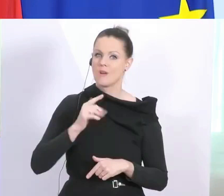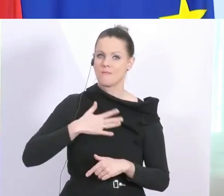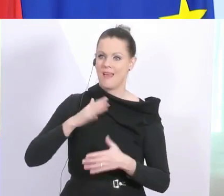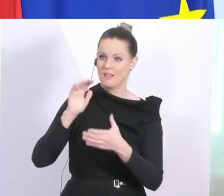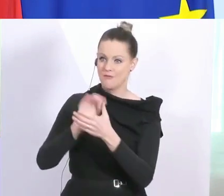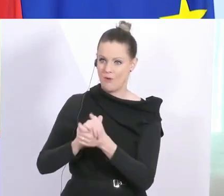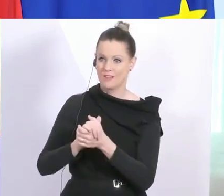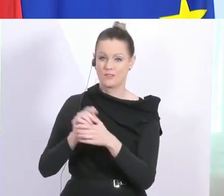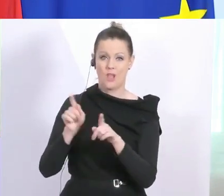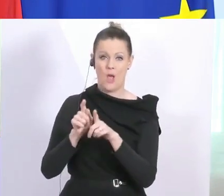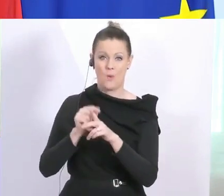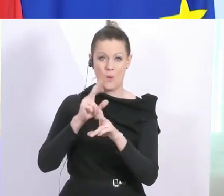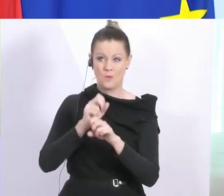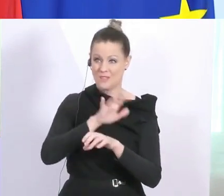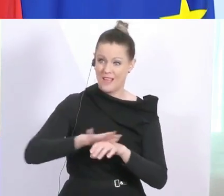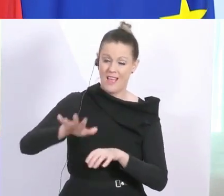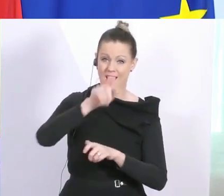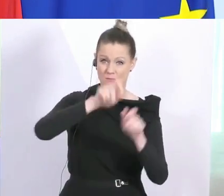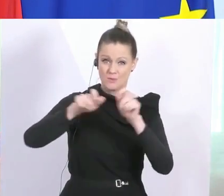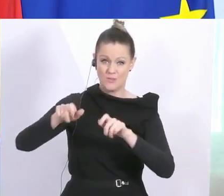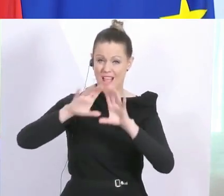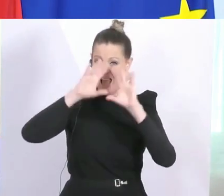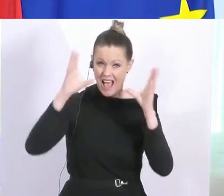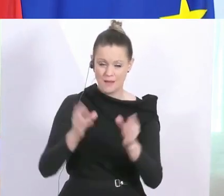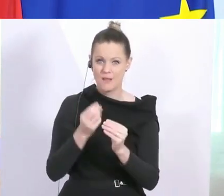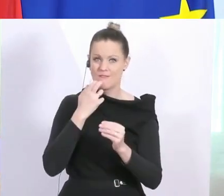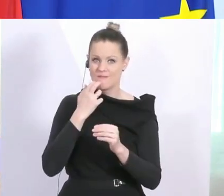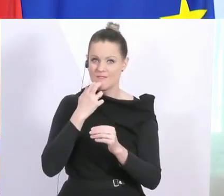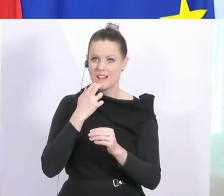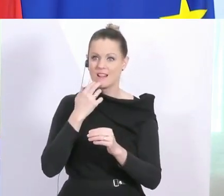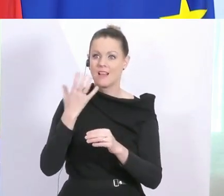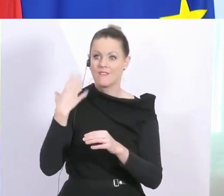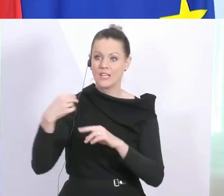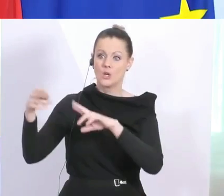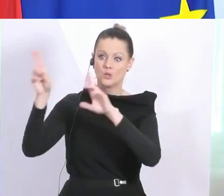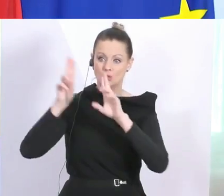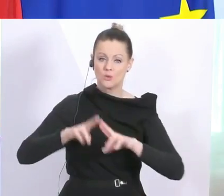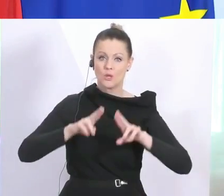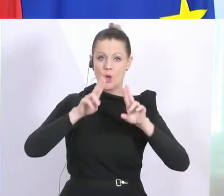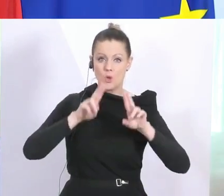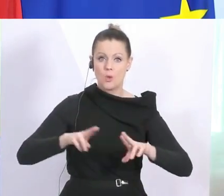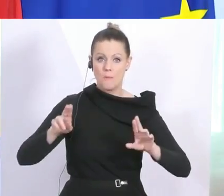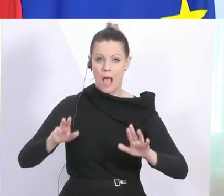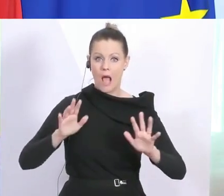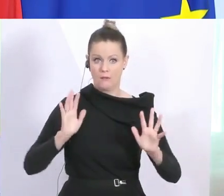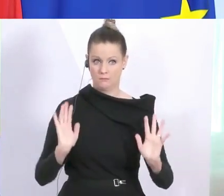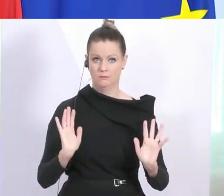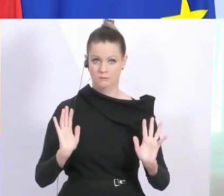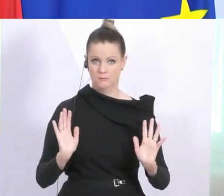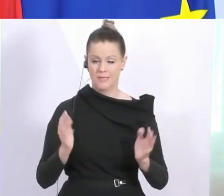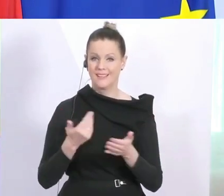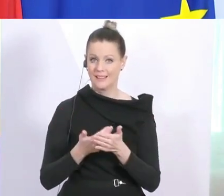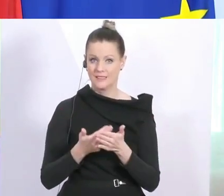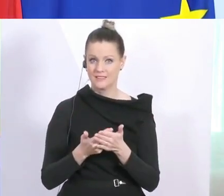Österreicherinnen und Österreichern den Wunsch verspüre, dass wir irgendwann wieder ein halbwegs normales Leben führen können. Und dafür